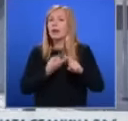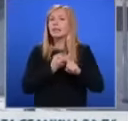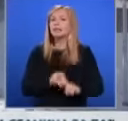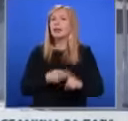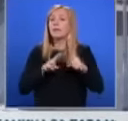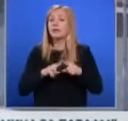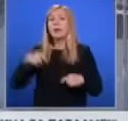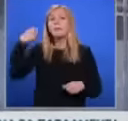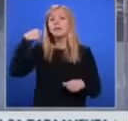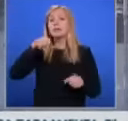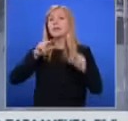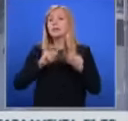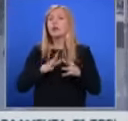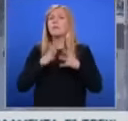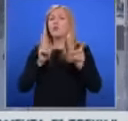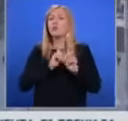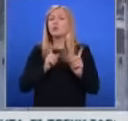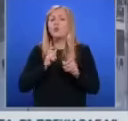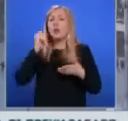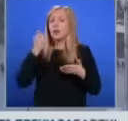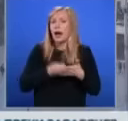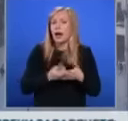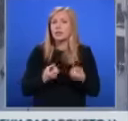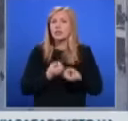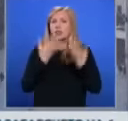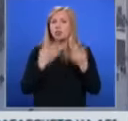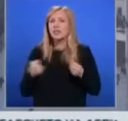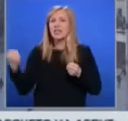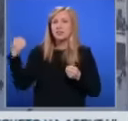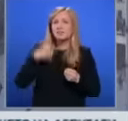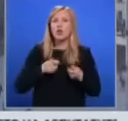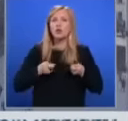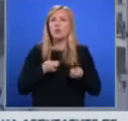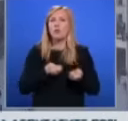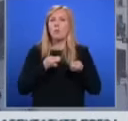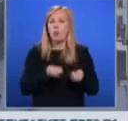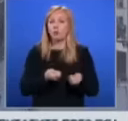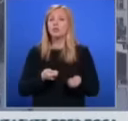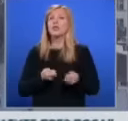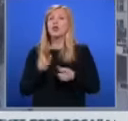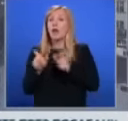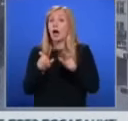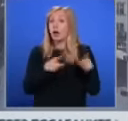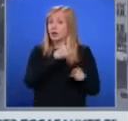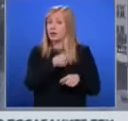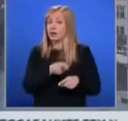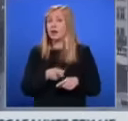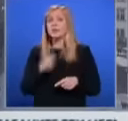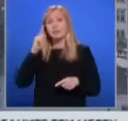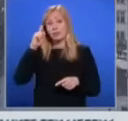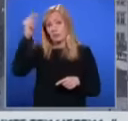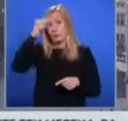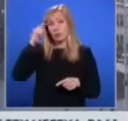президентът заяви, че многото ненаказани случаи на системен тормоз над хората с българско самосъзнание в Р.С. Македония